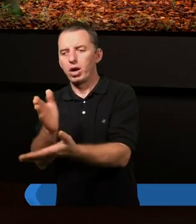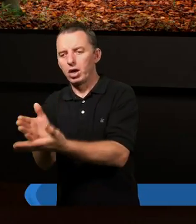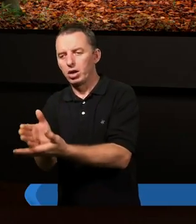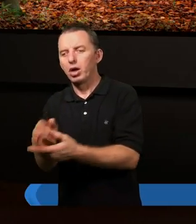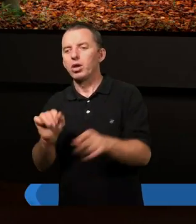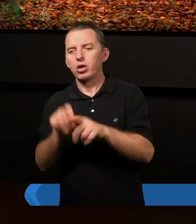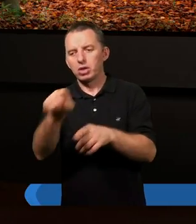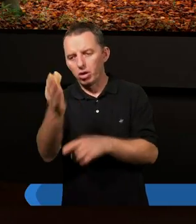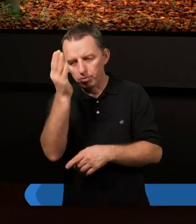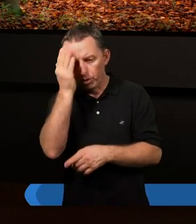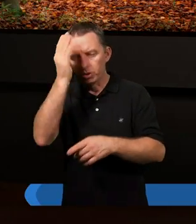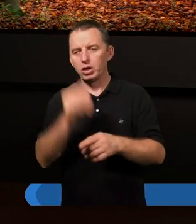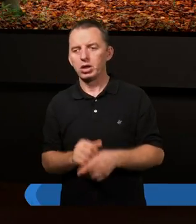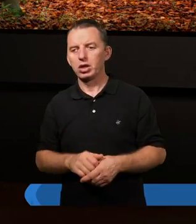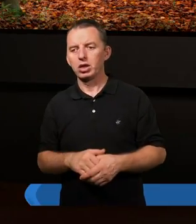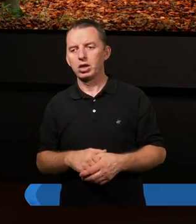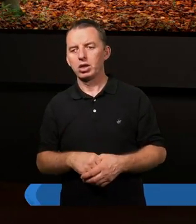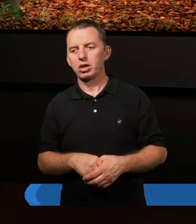do tego, aby...